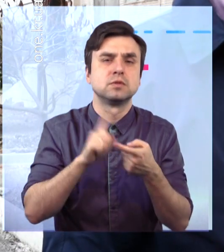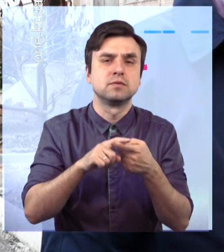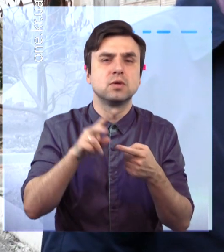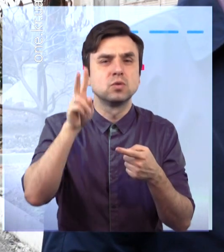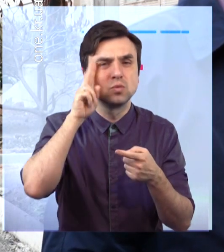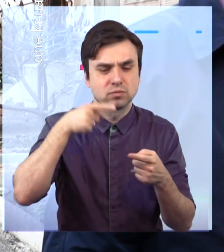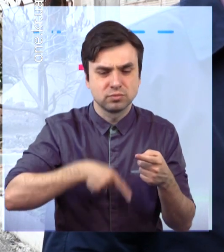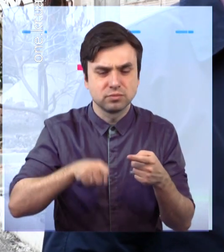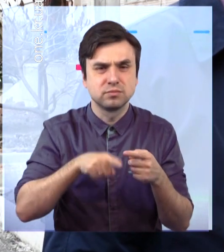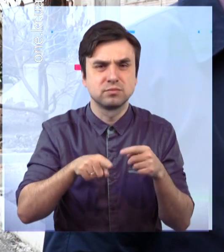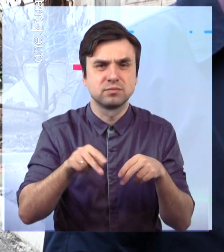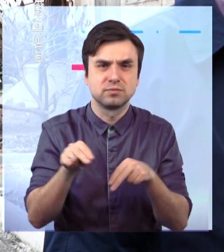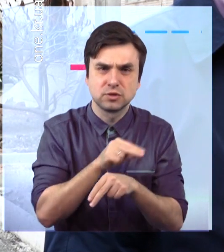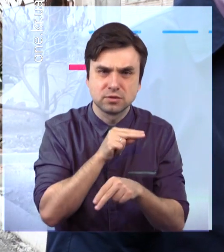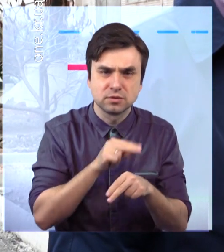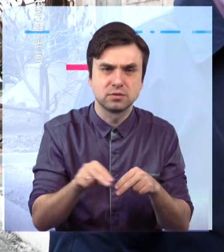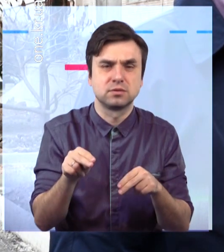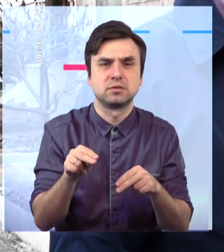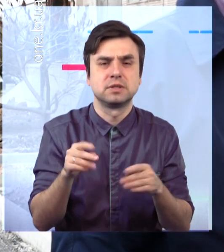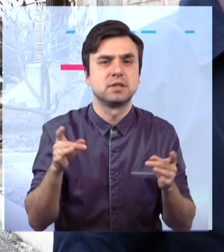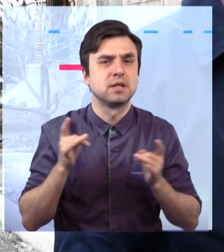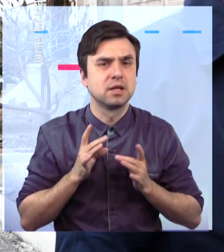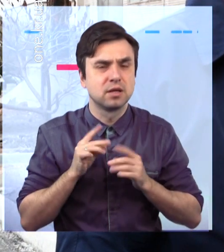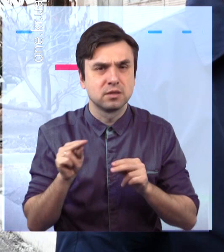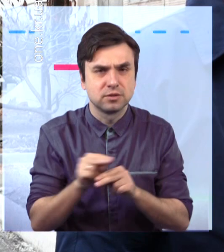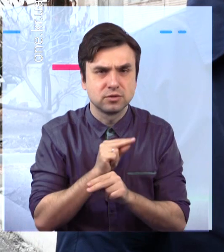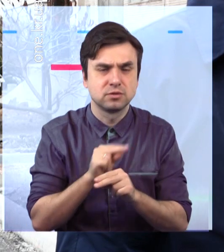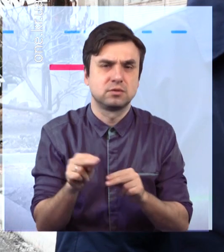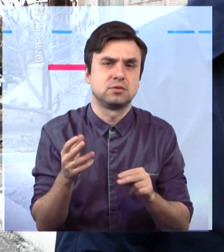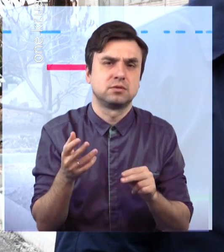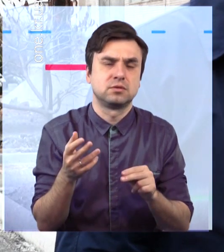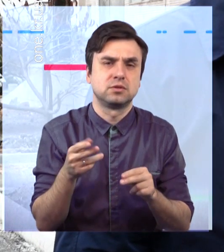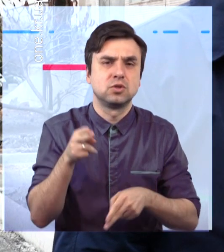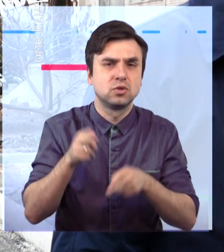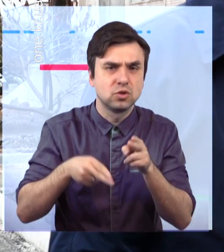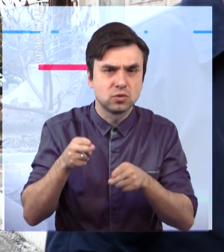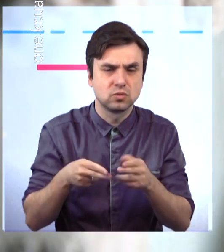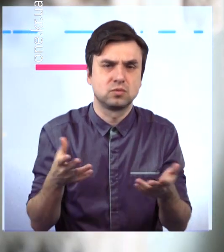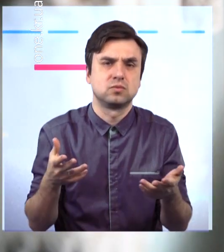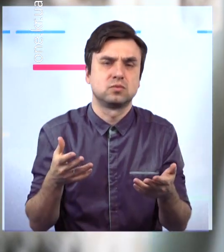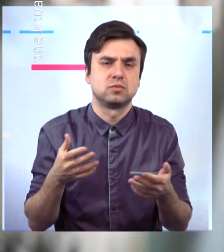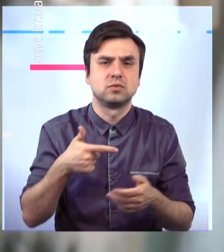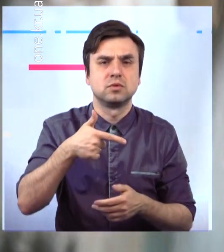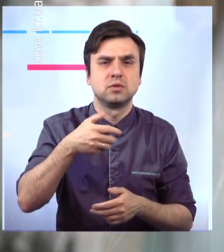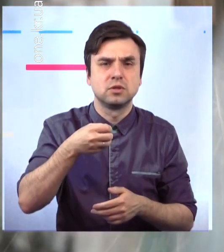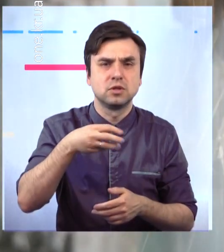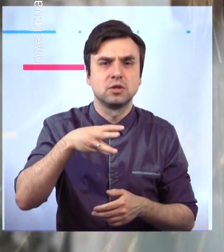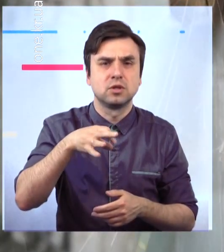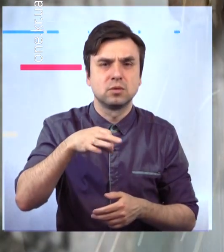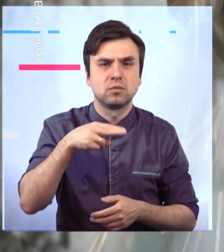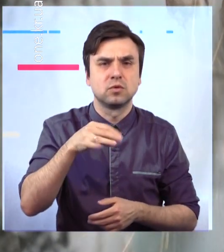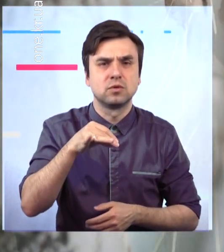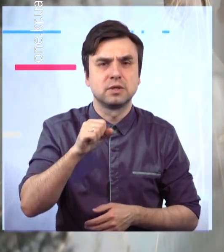профіль, нейрохірургічний профіль. Тут знаходиться також відділення гемодіалізу. Арселор Мітал Криворіг